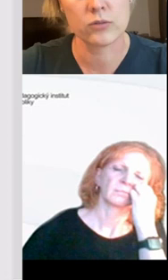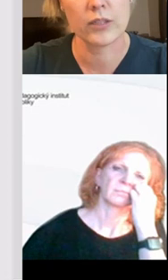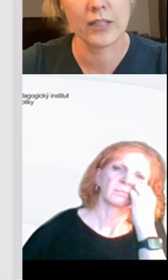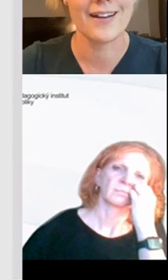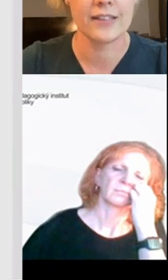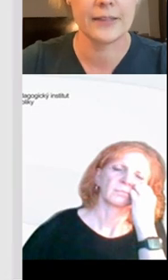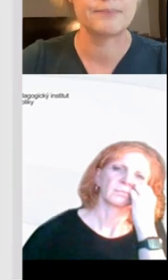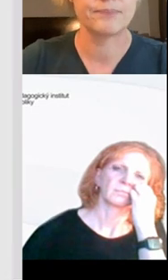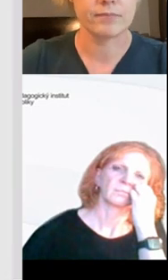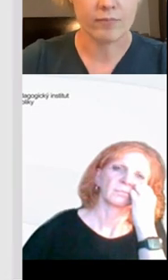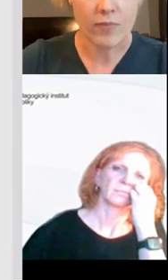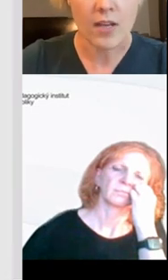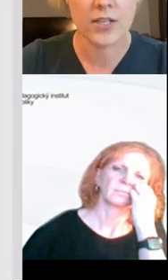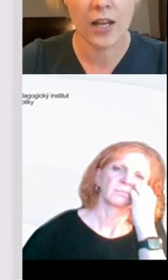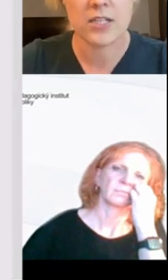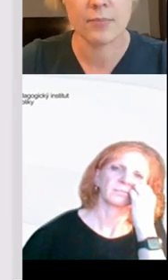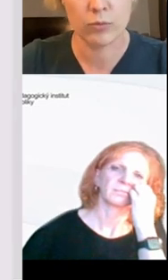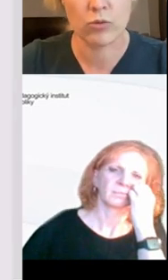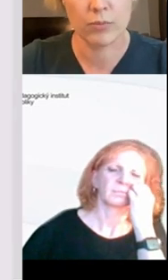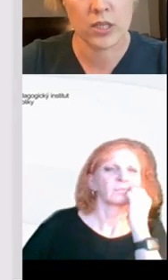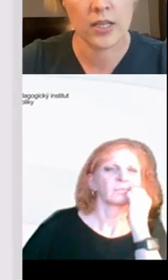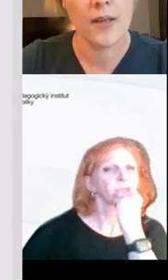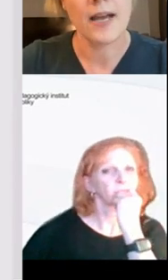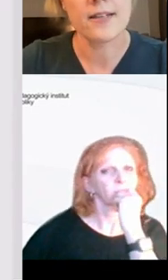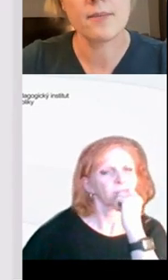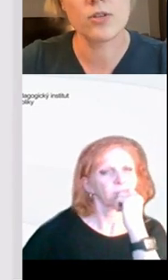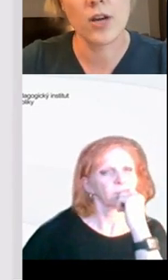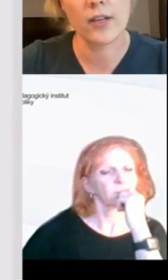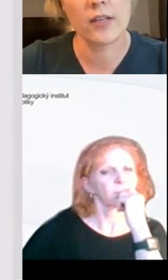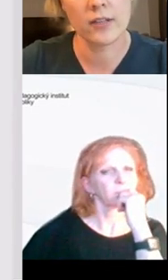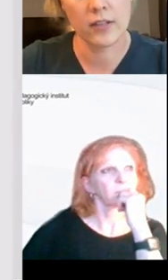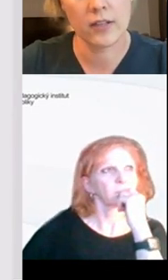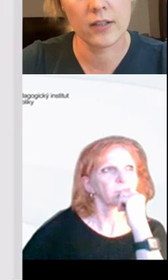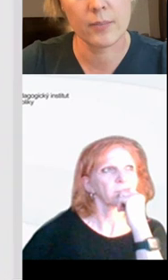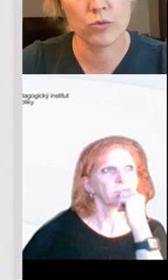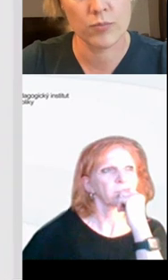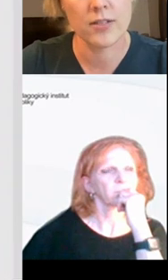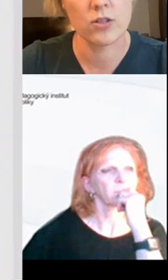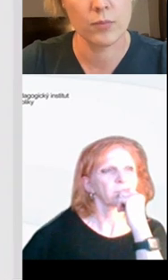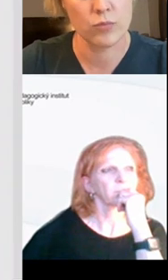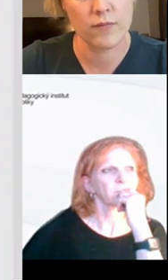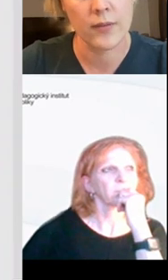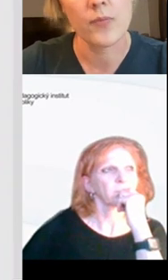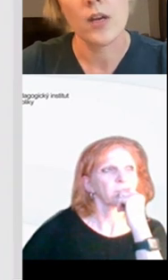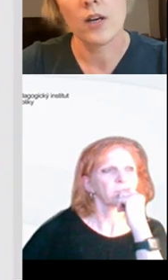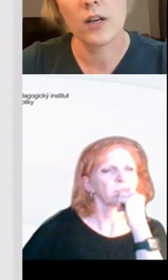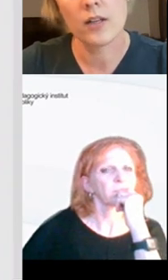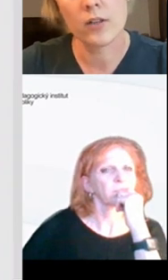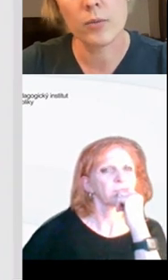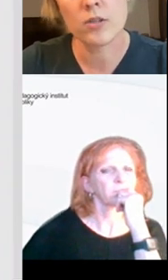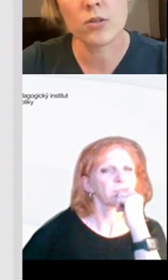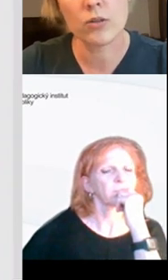digitální vzdělávací pomůcku pořídit a s těmi žáky ji postupně začít používat.